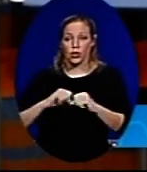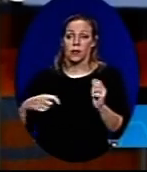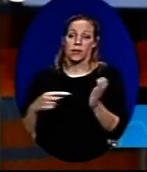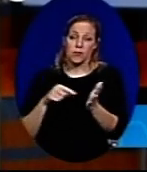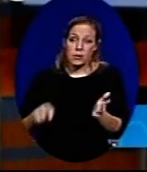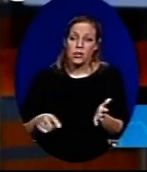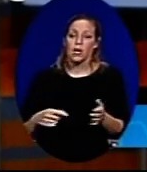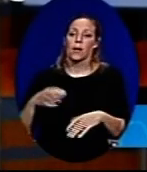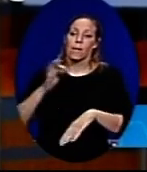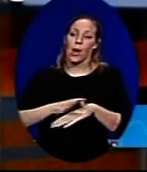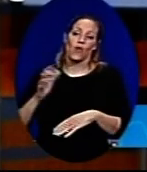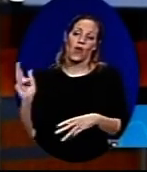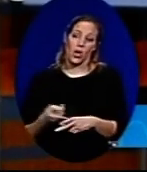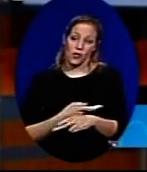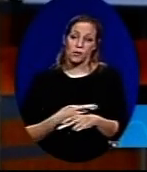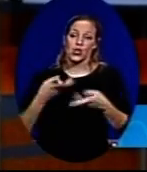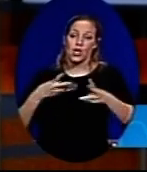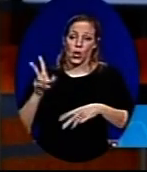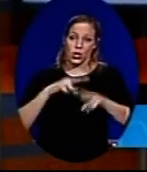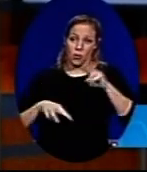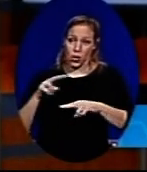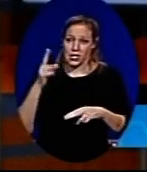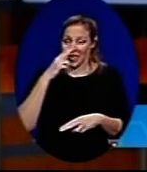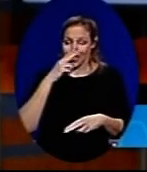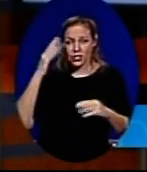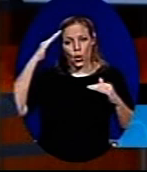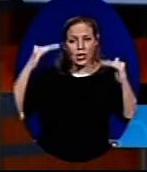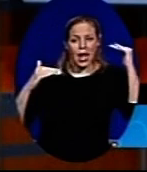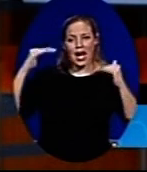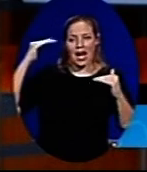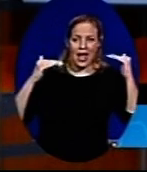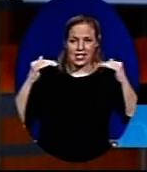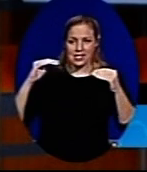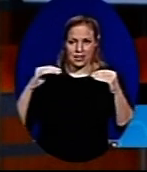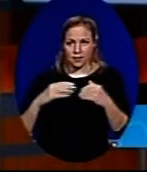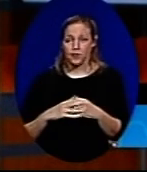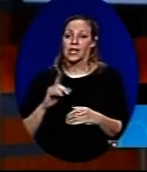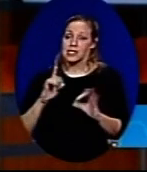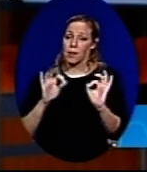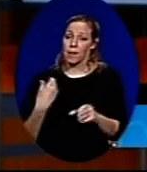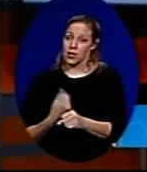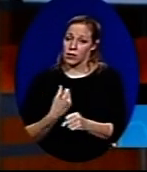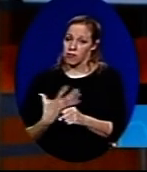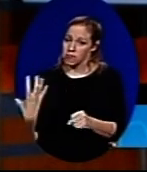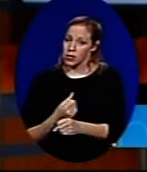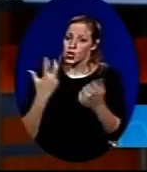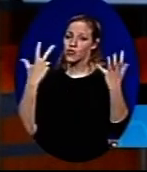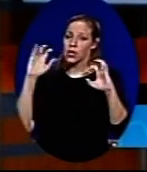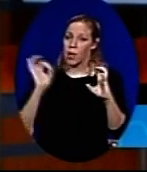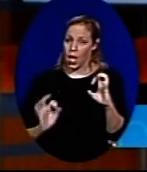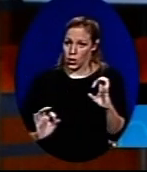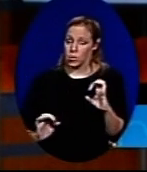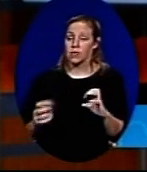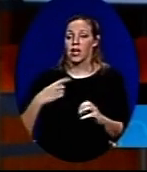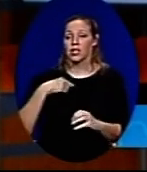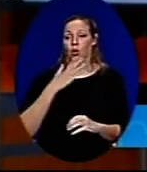מכאן, שברפואה הקונבנציונלית, שיטות הטיפול הם לנסות ולאזנת אותם נוירותנזמיטורים. זה באמת עובד ב-80% מהמקרים.